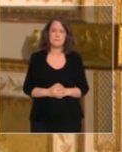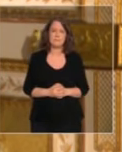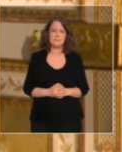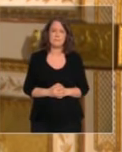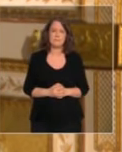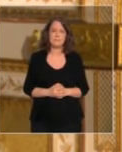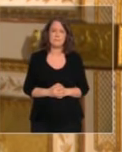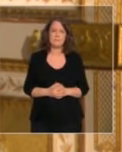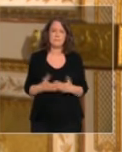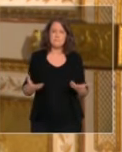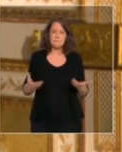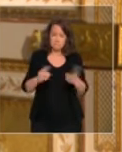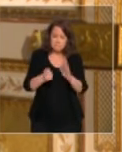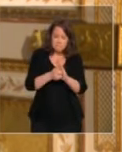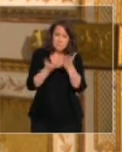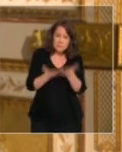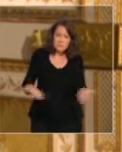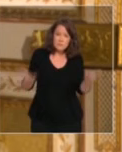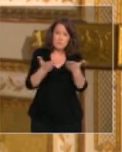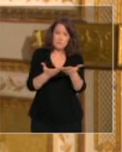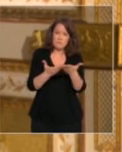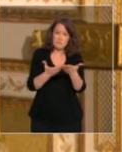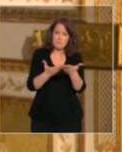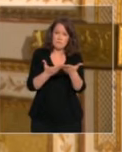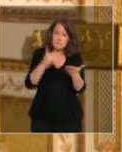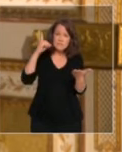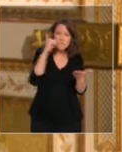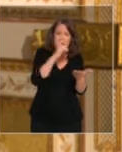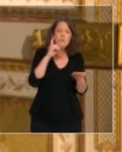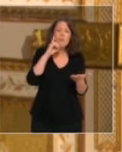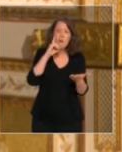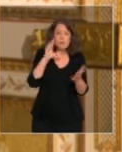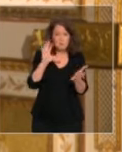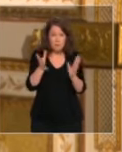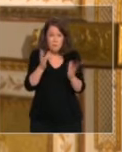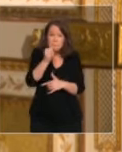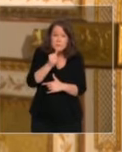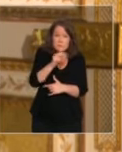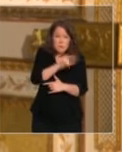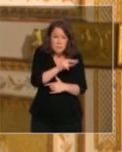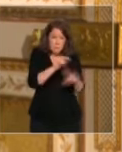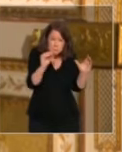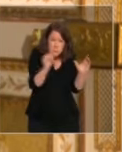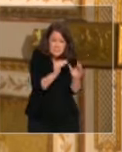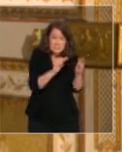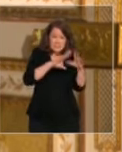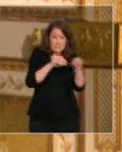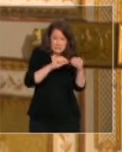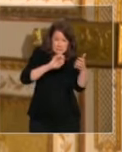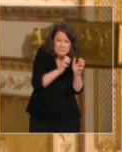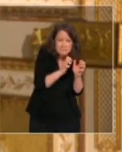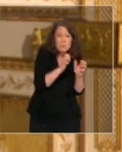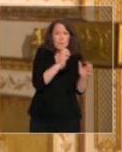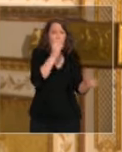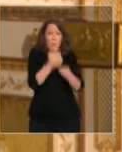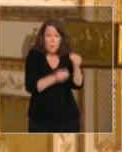Cette période est encore plus difficile à vivre lorsqu'on habite à plusieurs, dans un appartement exigu, lorsqu'on ne dispose pas chez